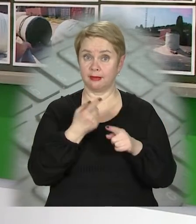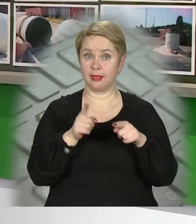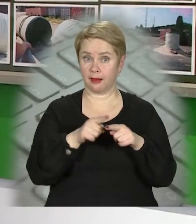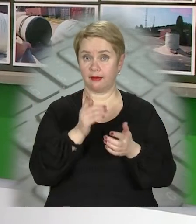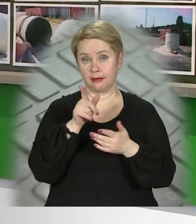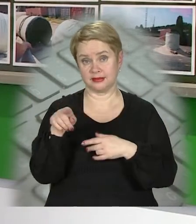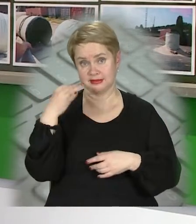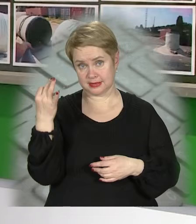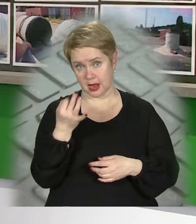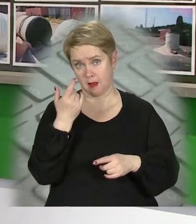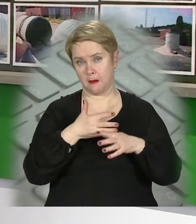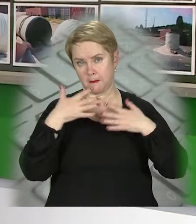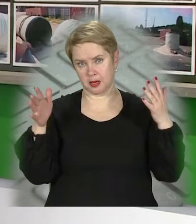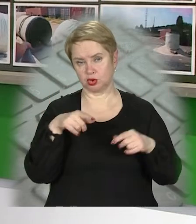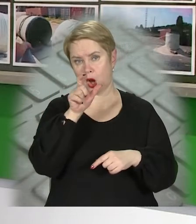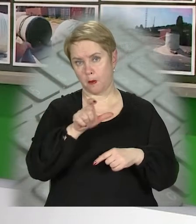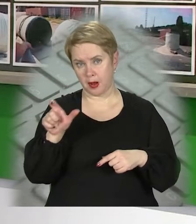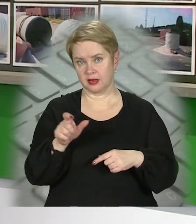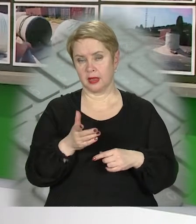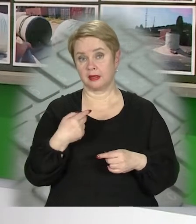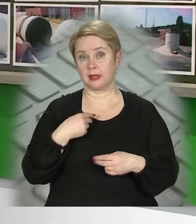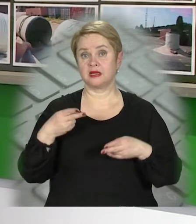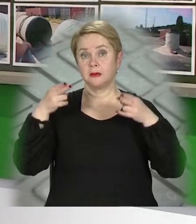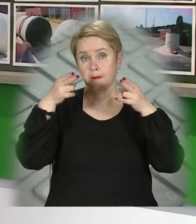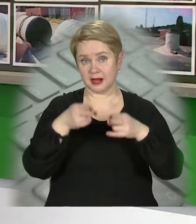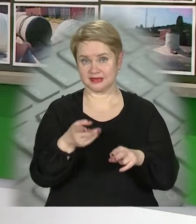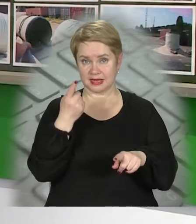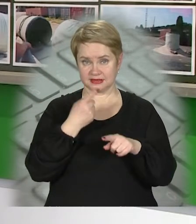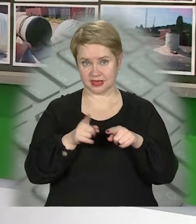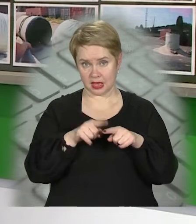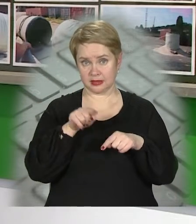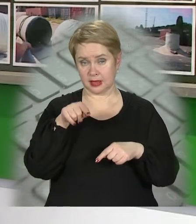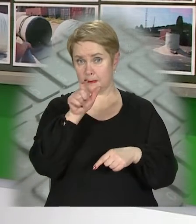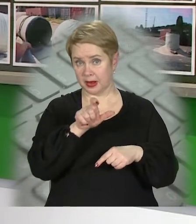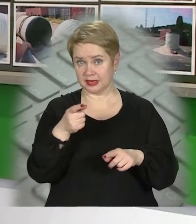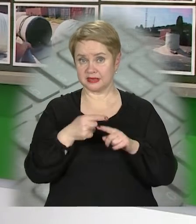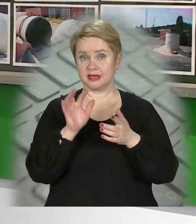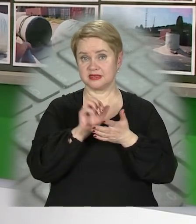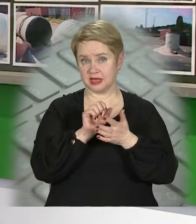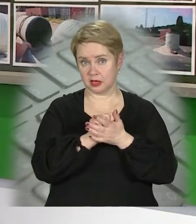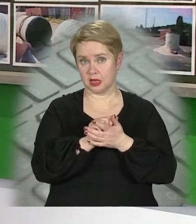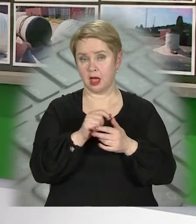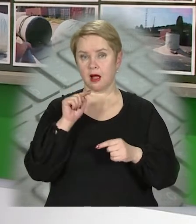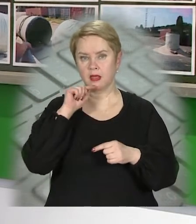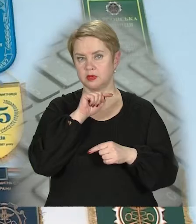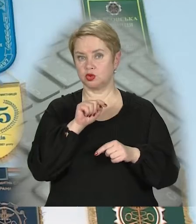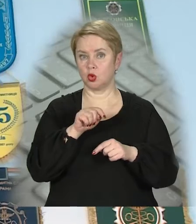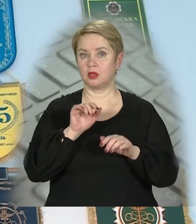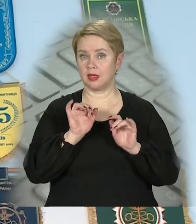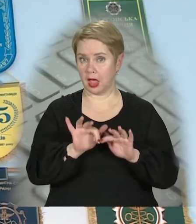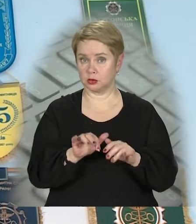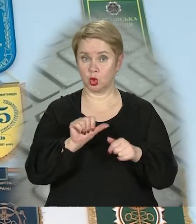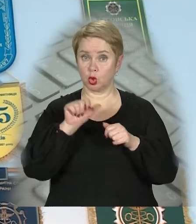які їх цікавлять, оскільки більшість партнерів, які до нас приїздять, це ті партнери, які займаються зовнішньо-економічною діяльністю.